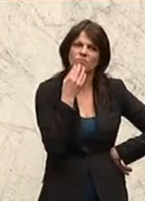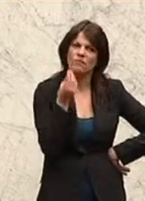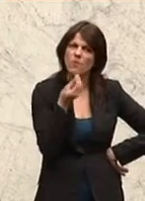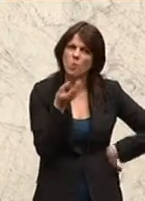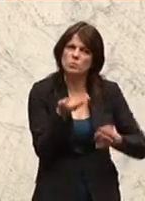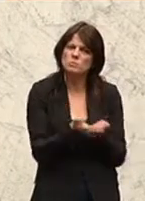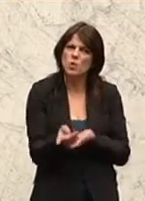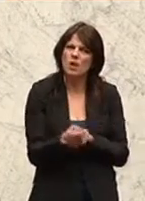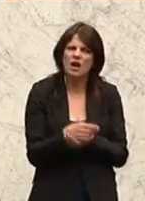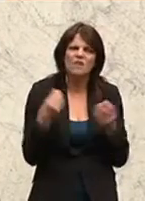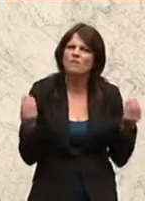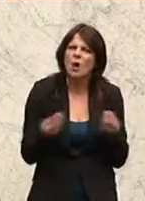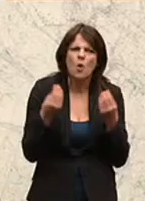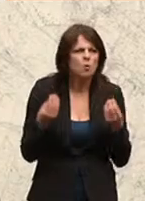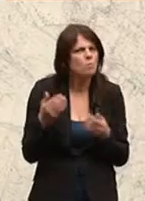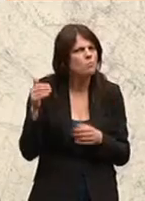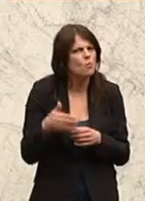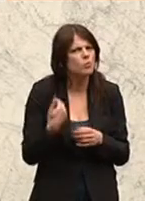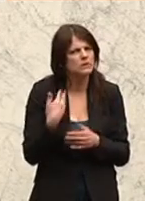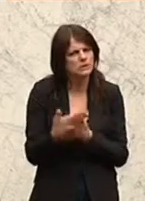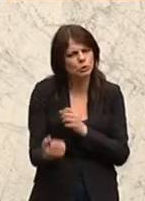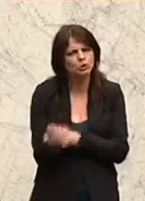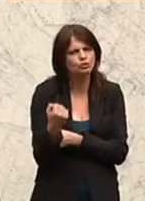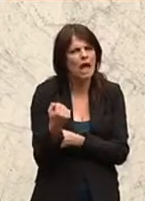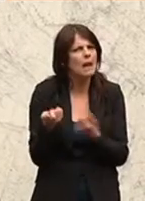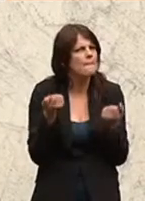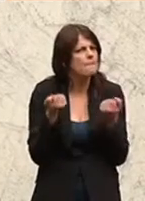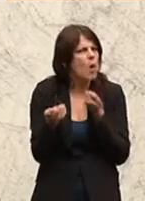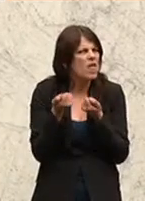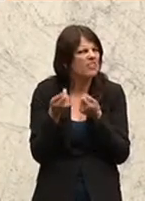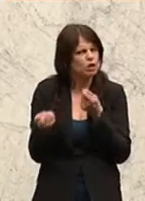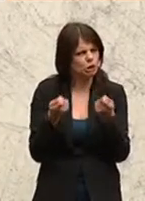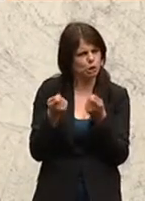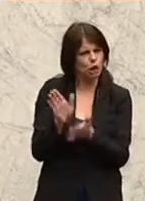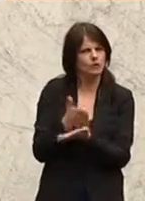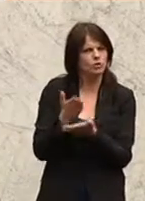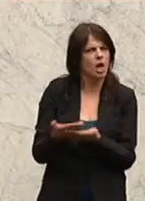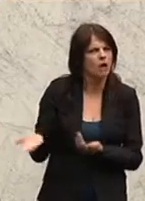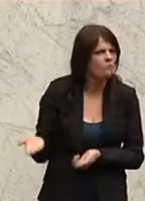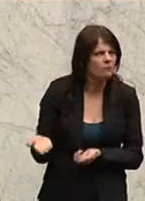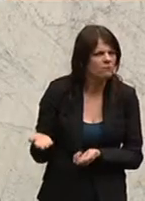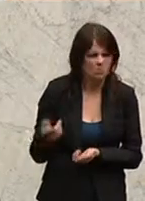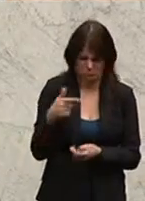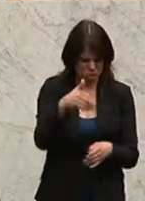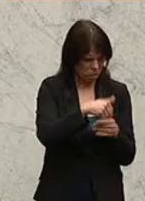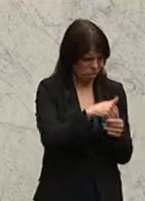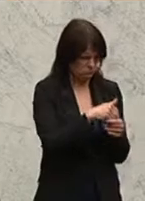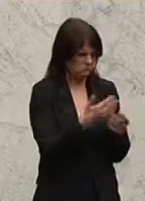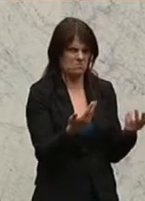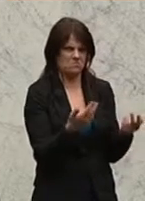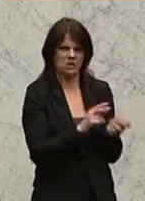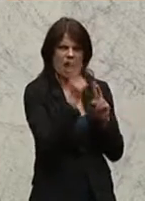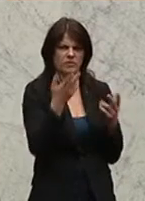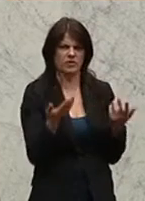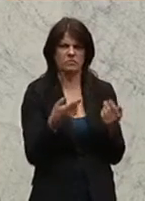das notwendig ist. Warum braucht man da eine so stark politisch gesteuerte Entscheidung, wenn es eigentlich um etwas aus